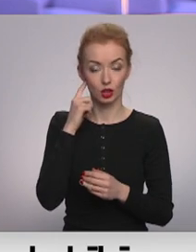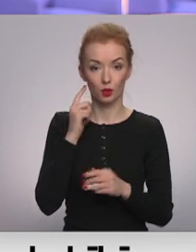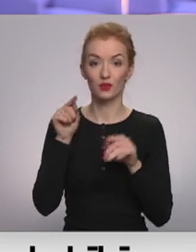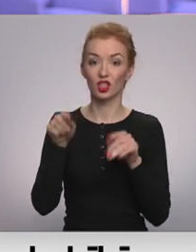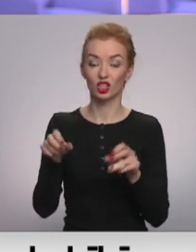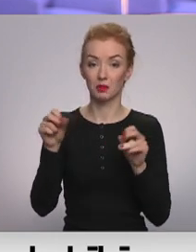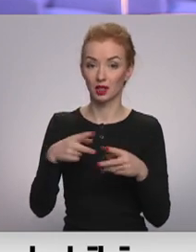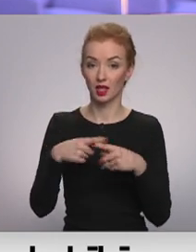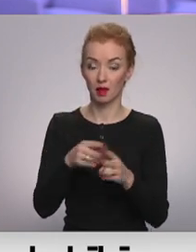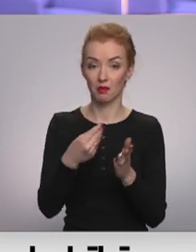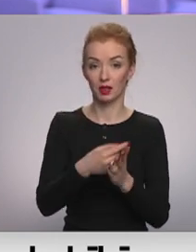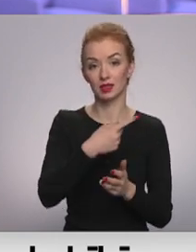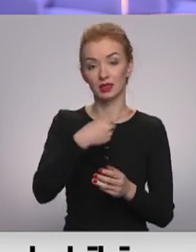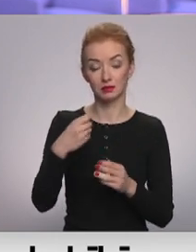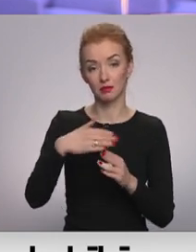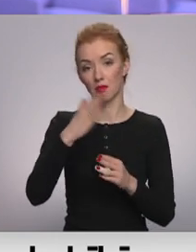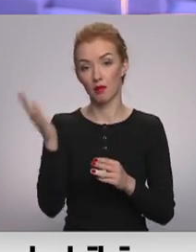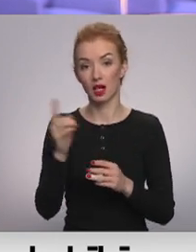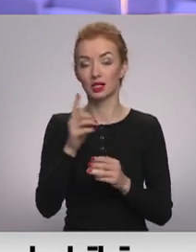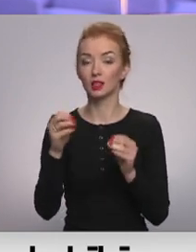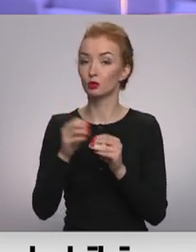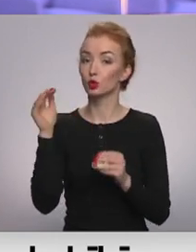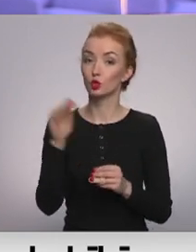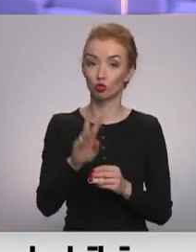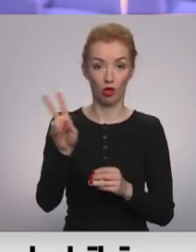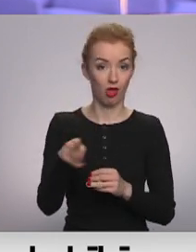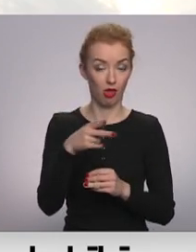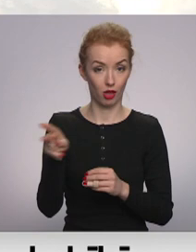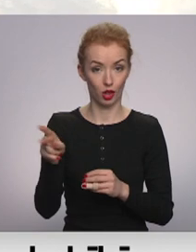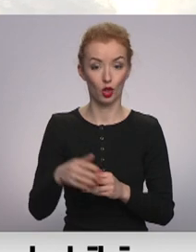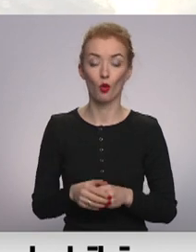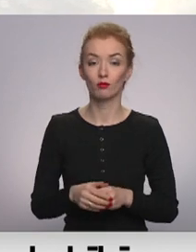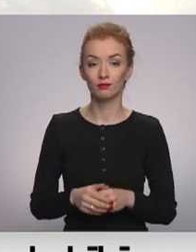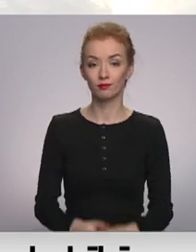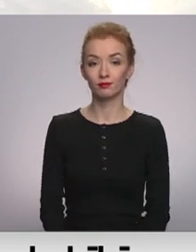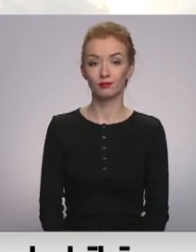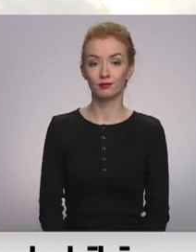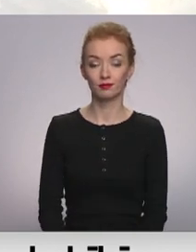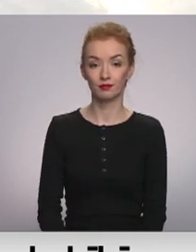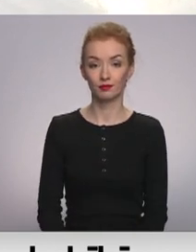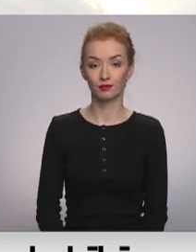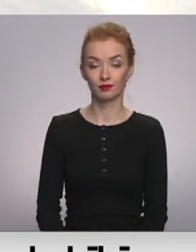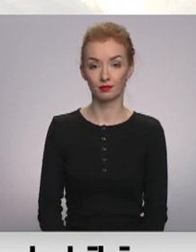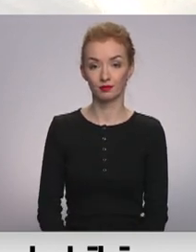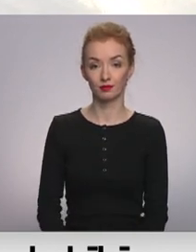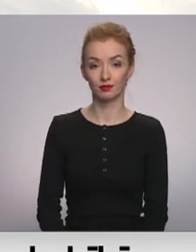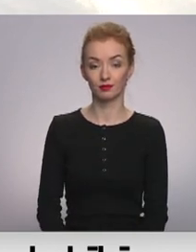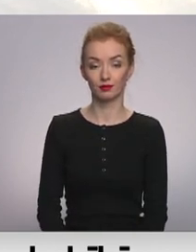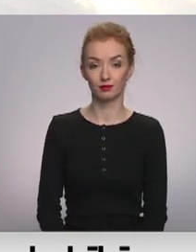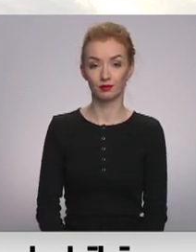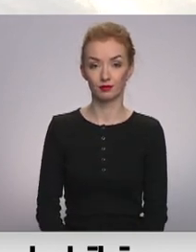maksājot no pāris simtiem līdz pāris desmitiem tūkstošiem eiro. Linda Spundiņa, Oto Ailc, Speciāla Latvijas